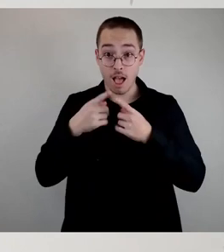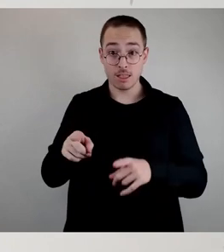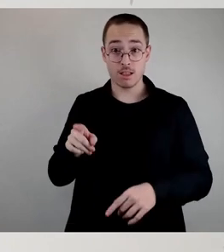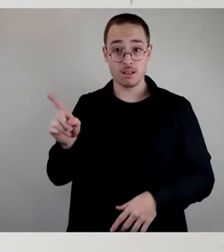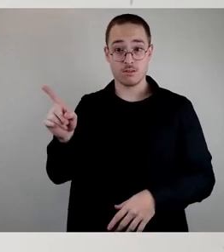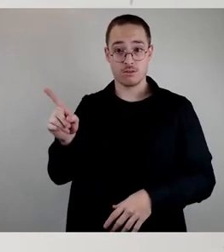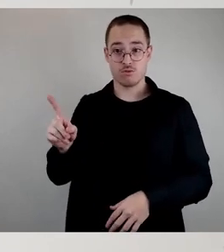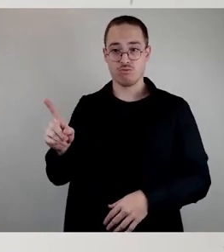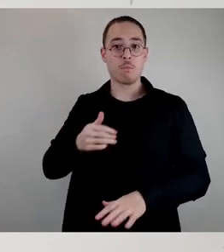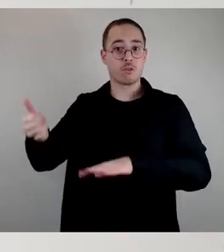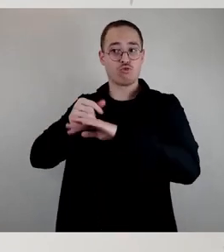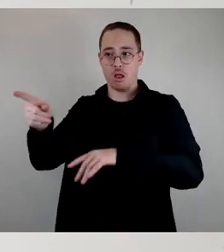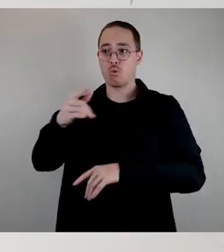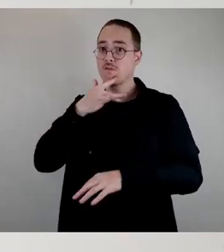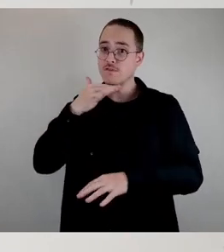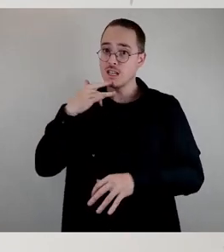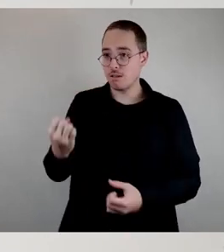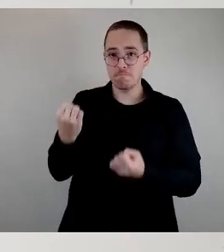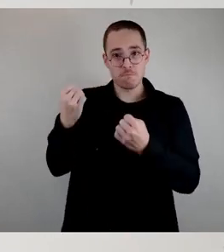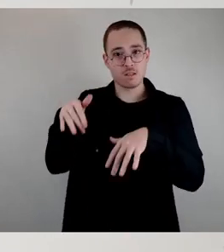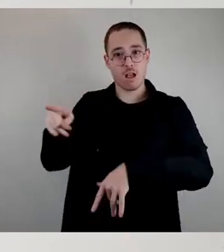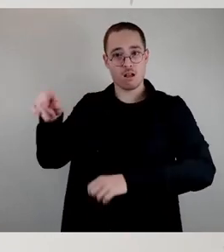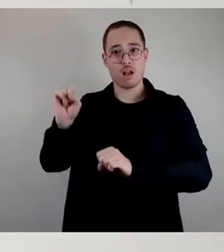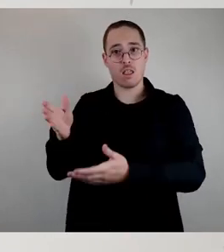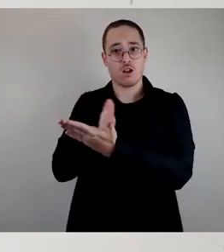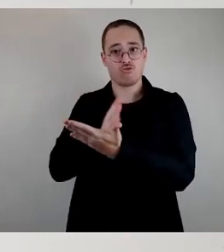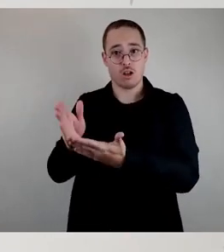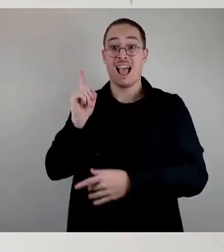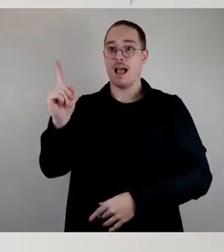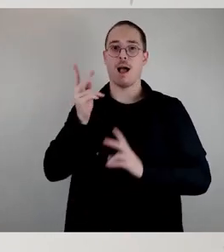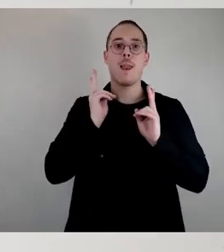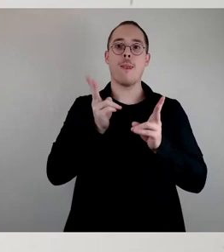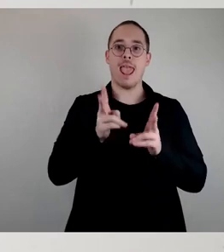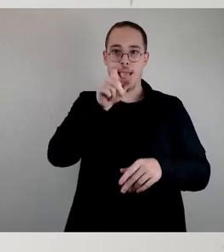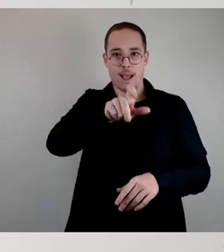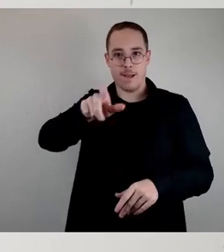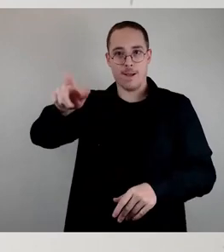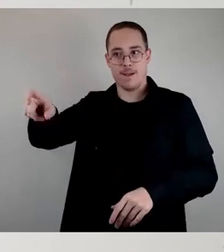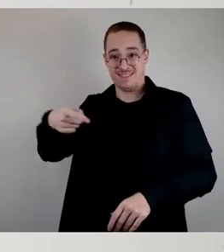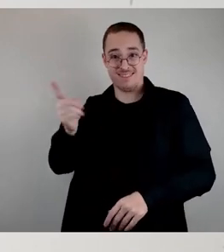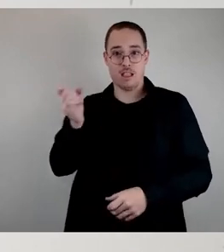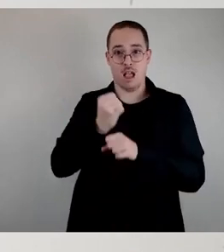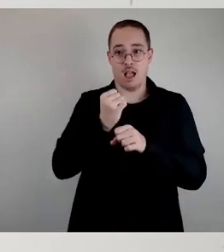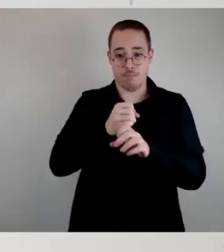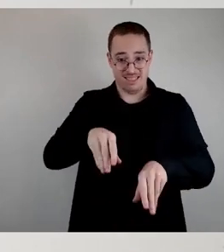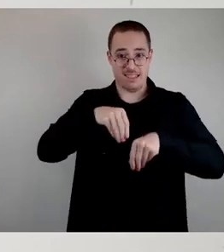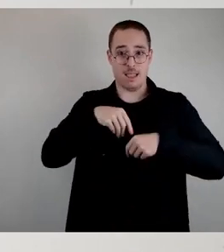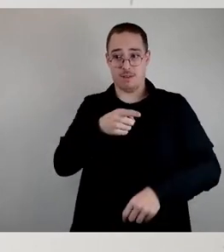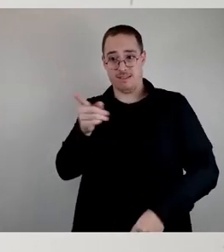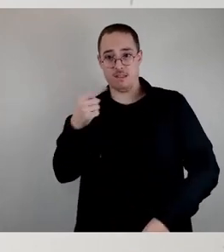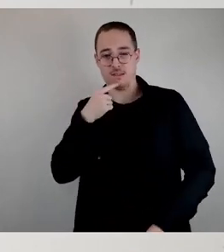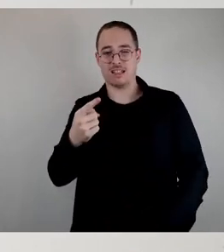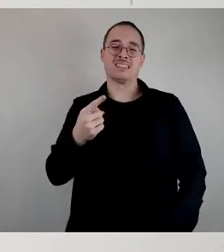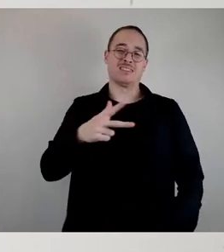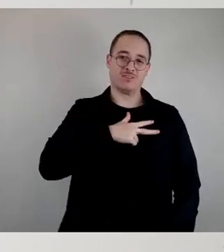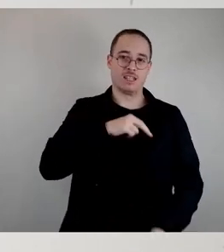zu sagen, aber brauchen natürlich auch ihr Lehrerkollegium, sodass, was das ermöglichen angeht, natürlich auch eine Motivation von Lehrerinnen und Lehrern darstellt, ob man